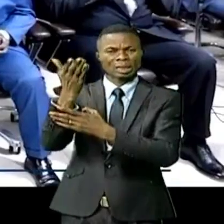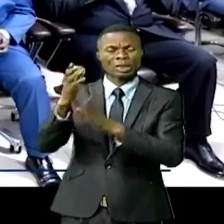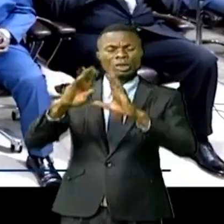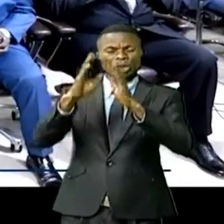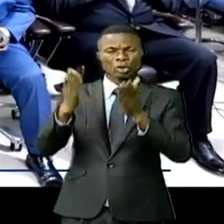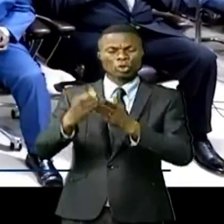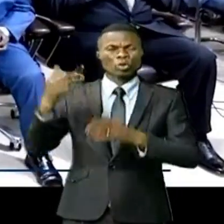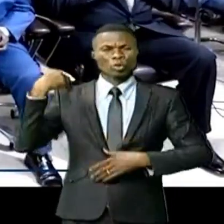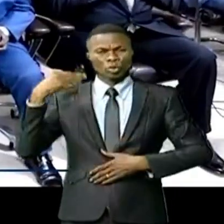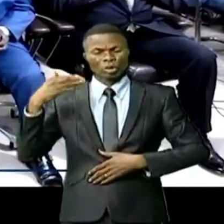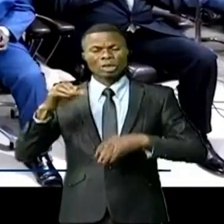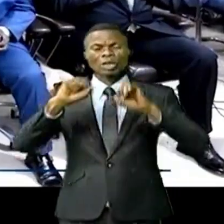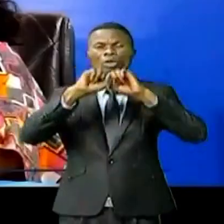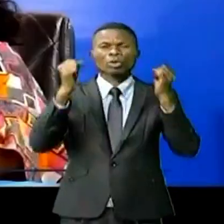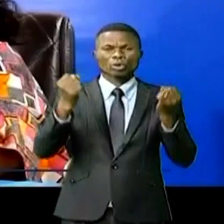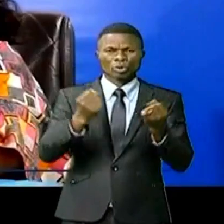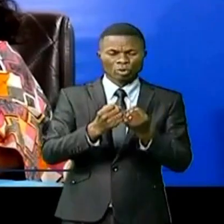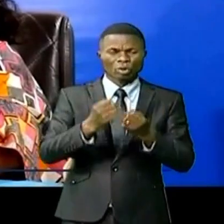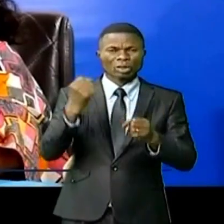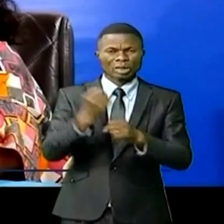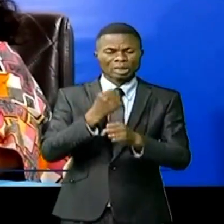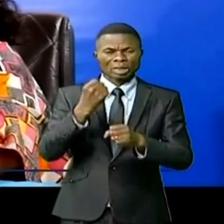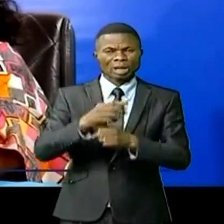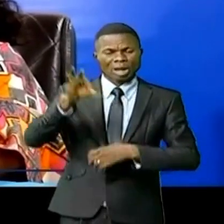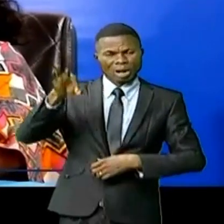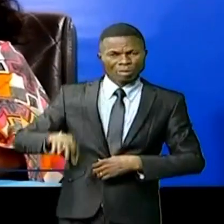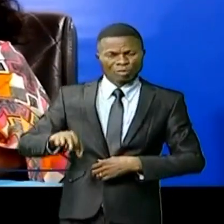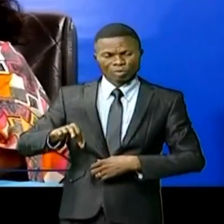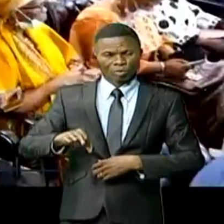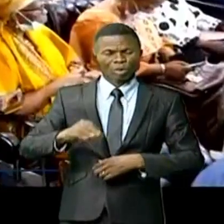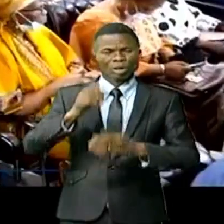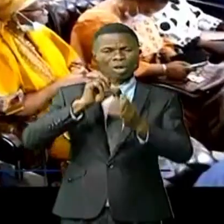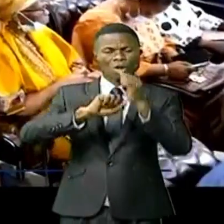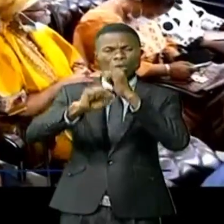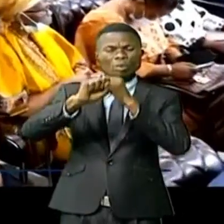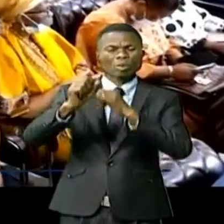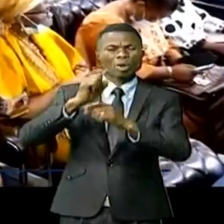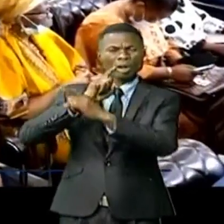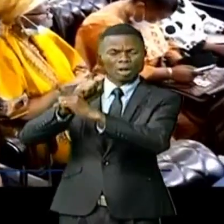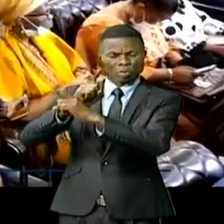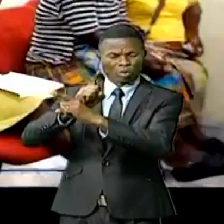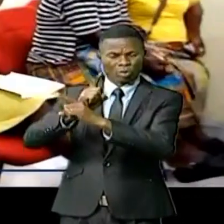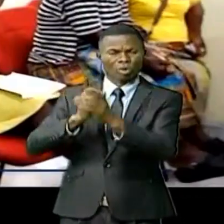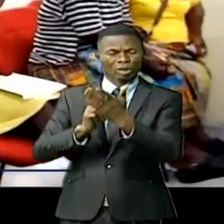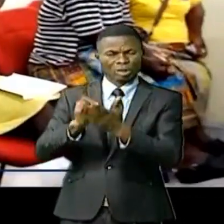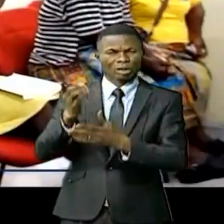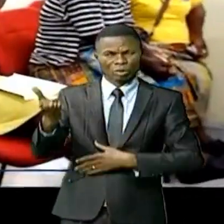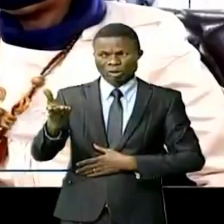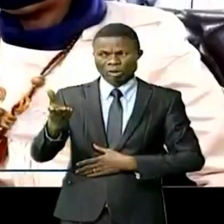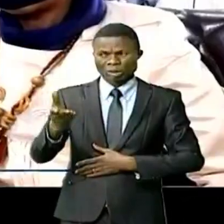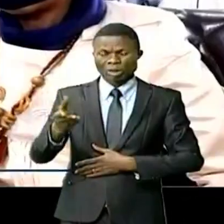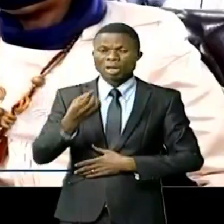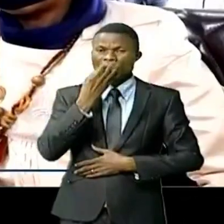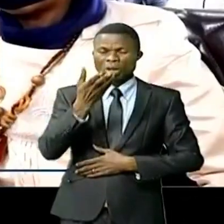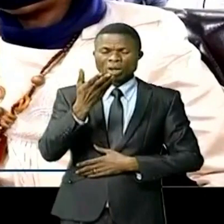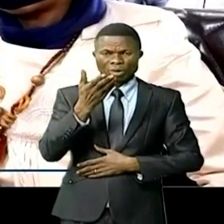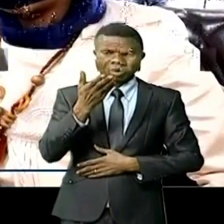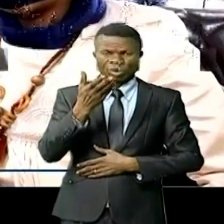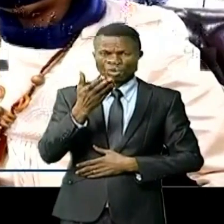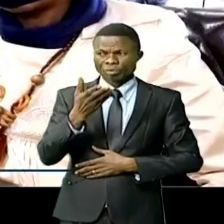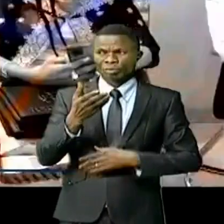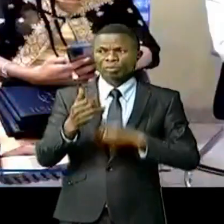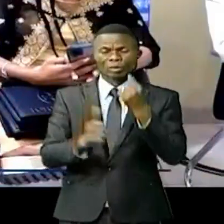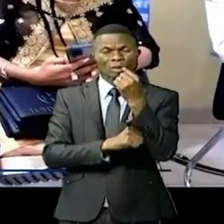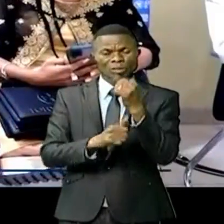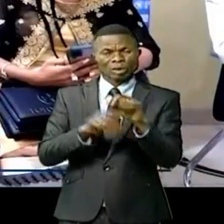pouvoir public et des sociétés pour agir en faveur d'une meilleure promotion et protection de leurs droits. Quand vous êtes dans une peau comme la mienne,